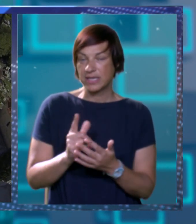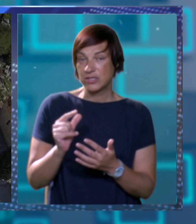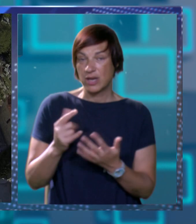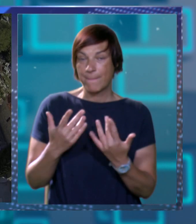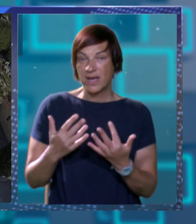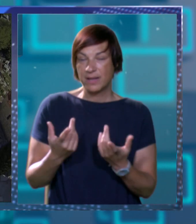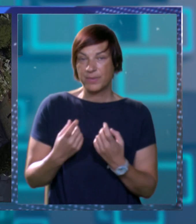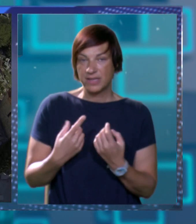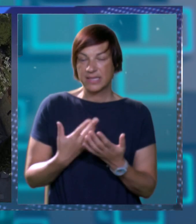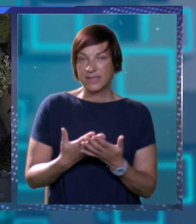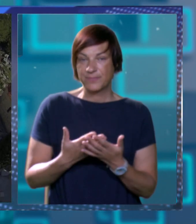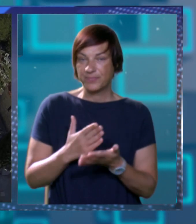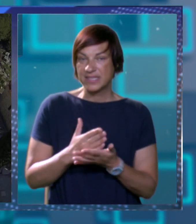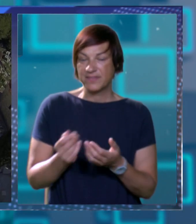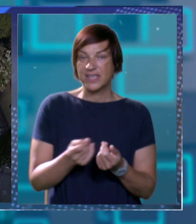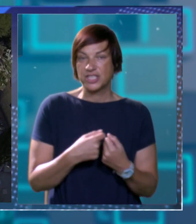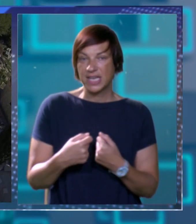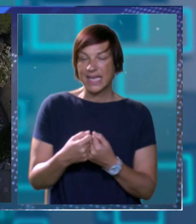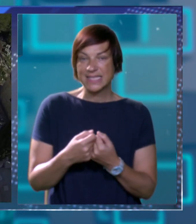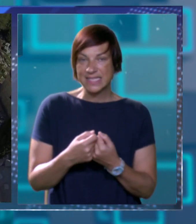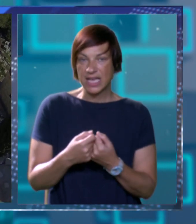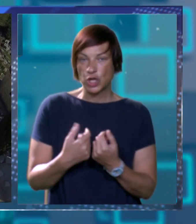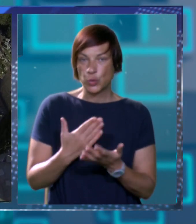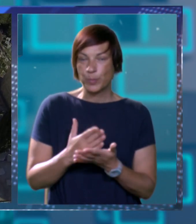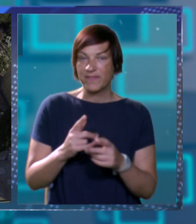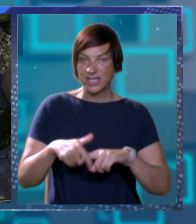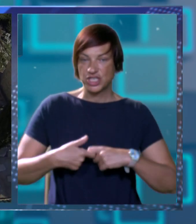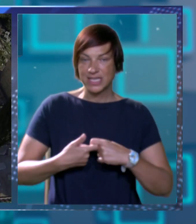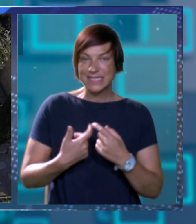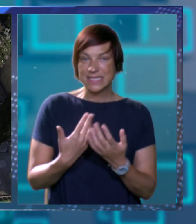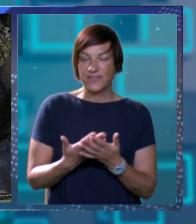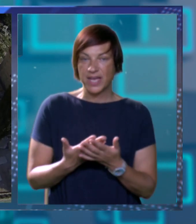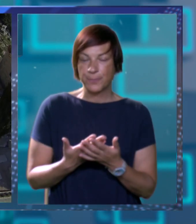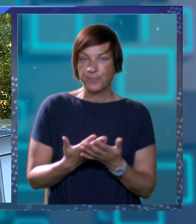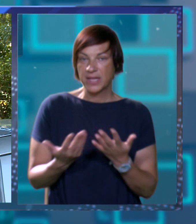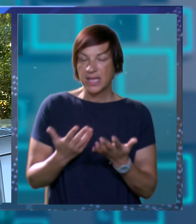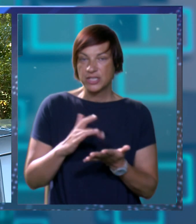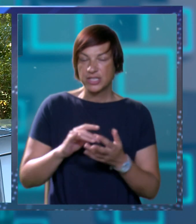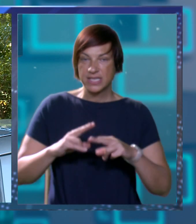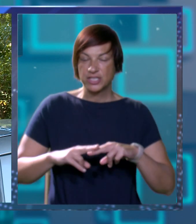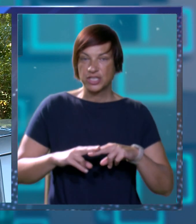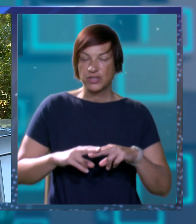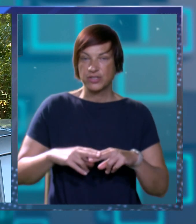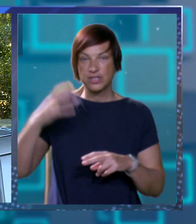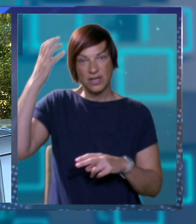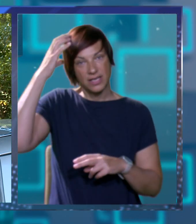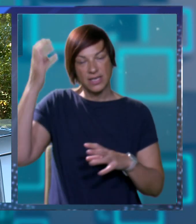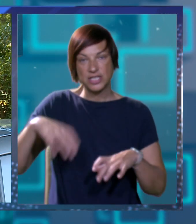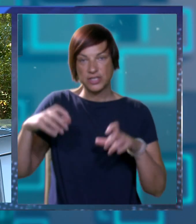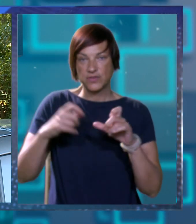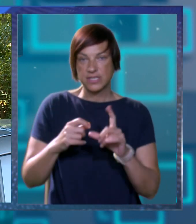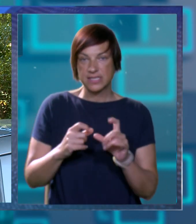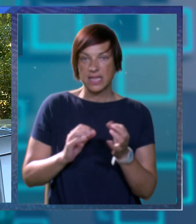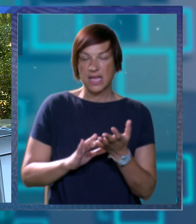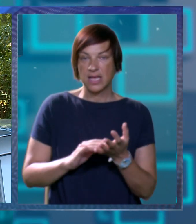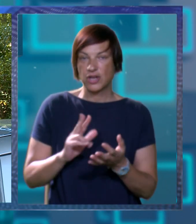nisu to ni mali brojevi ali ovo za neke veće agencije grupe bi je veća stvar što se tiče ostalih evo knježev dvorova slano